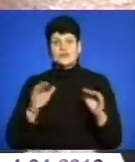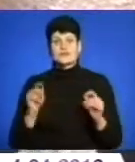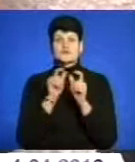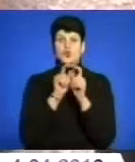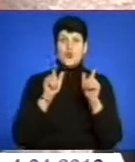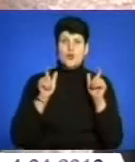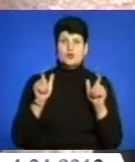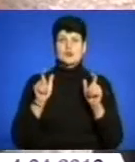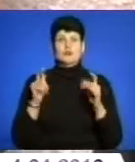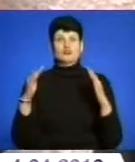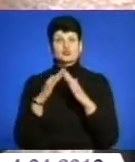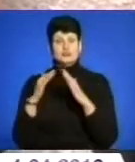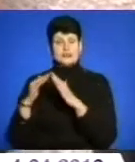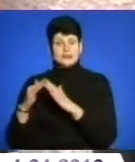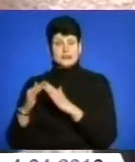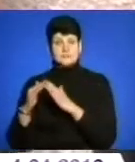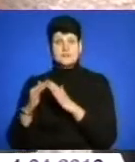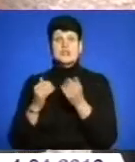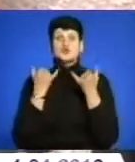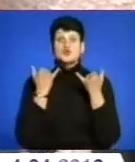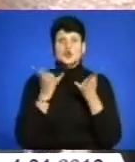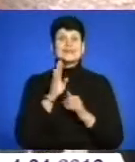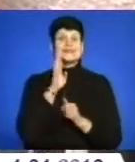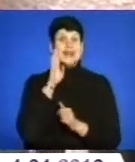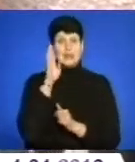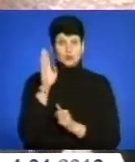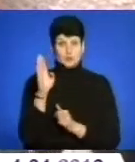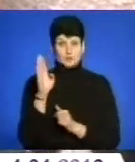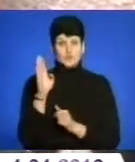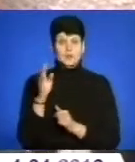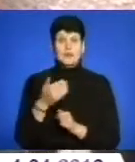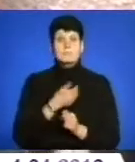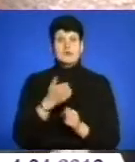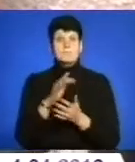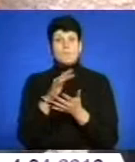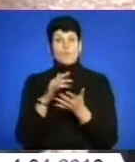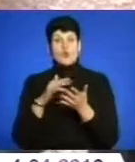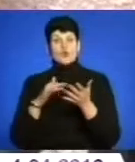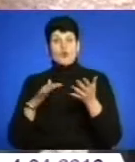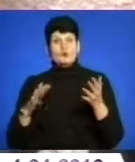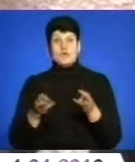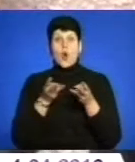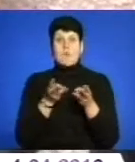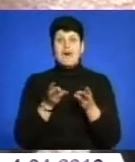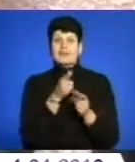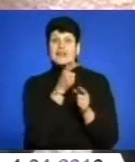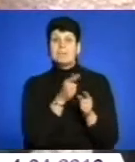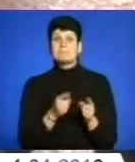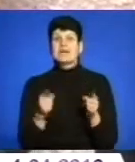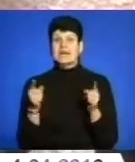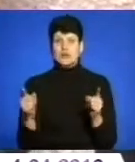в школах та і в житлових будинках, сьогодні зранку, ми продовжували опалювальний період ще